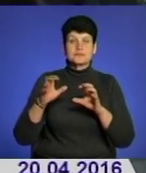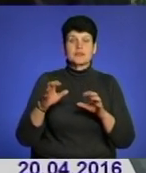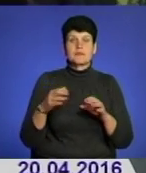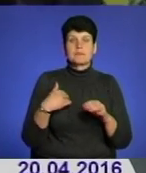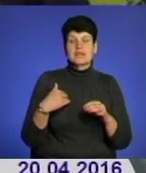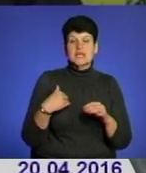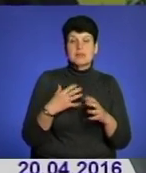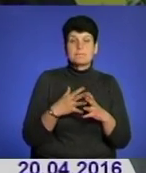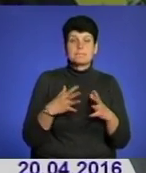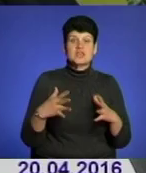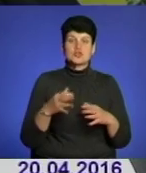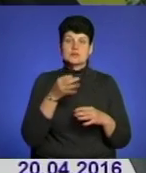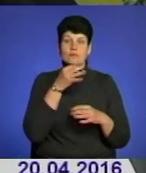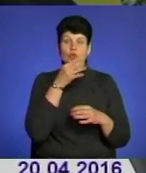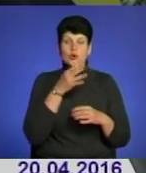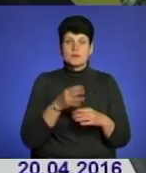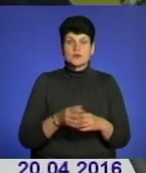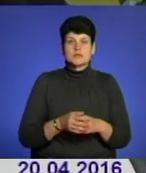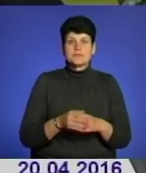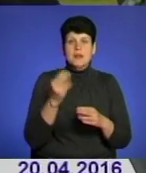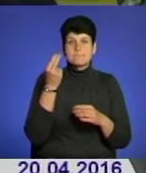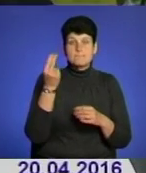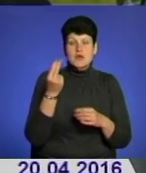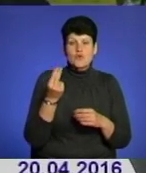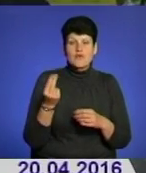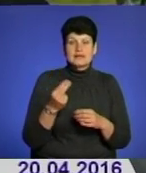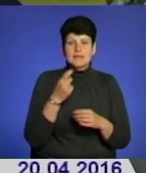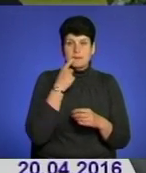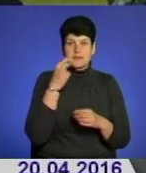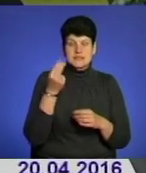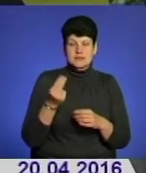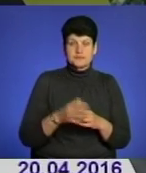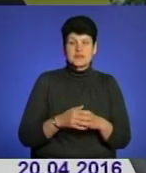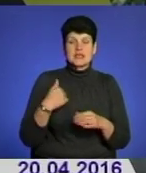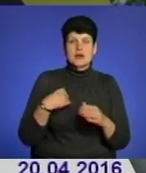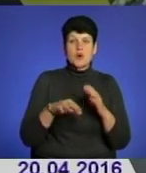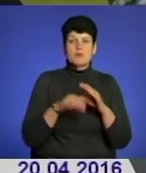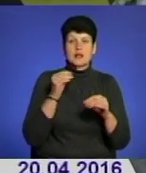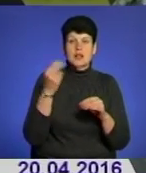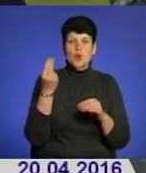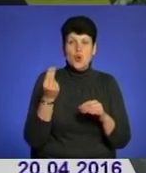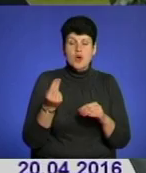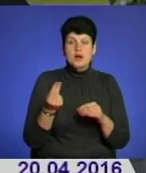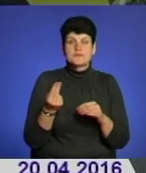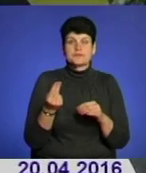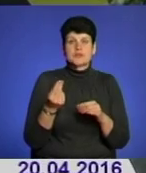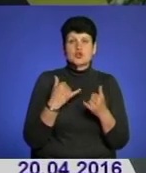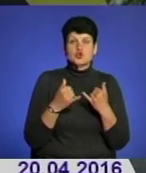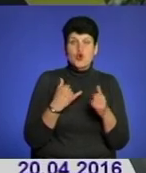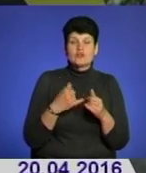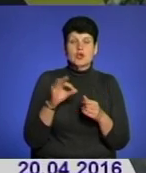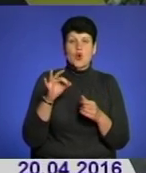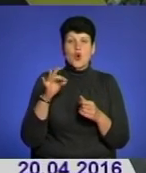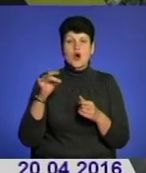більше сподобалося малювати песенками. Я обирала кольори жовтий,